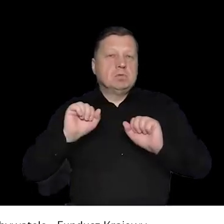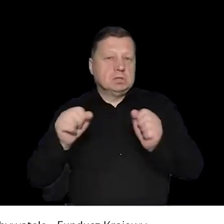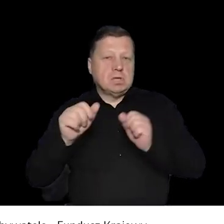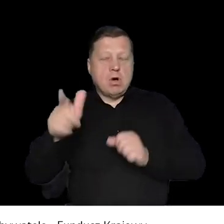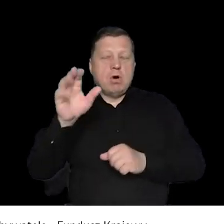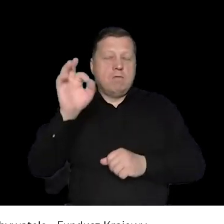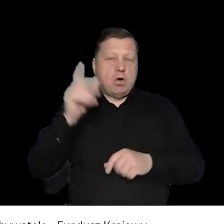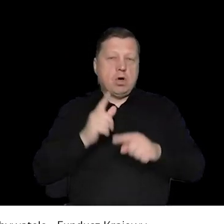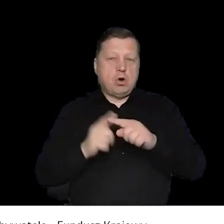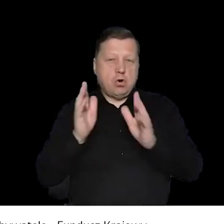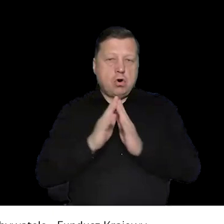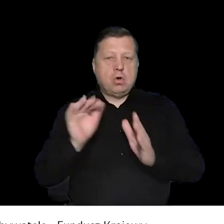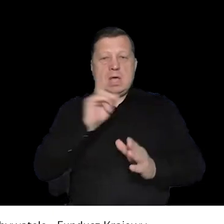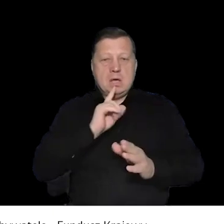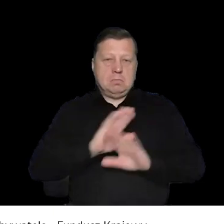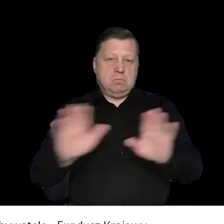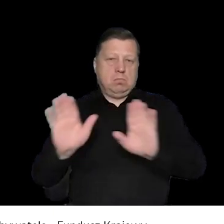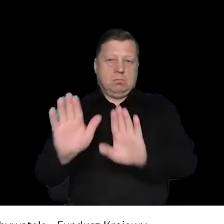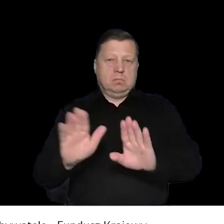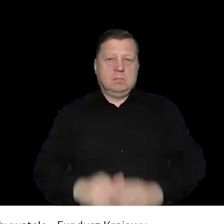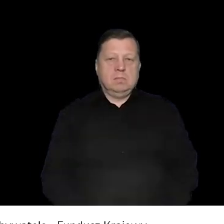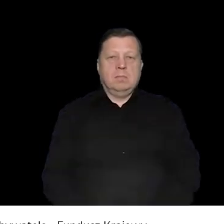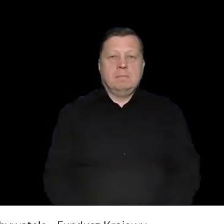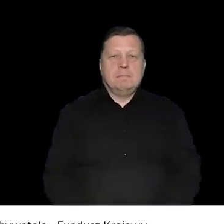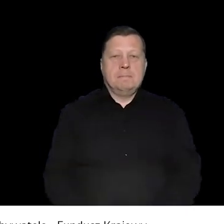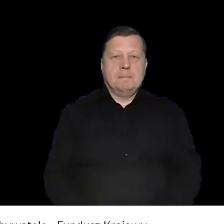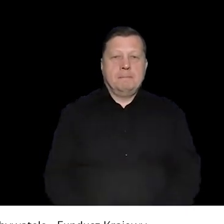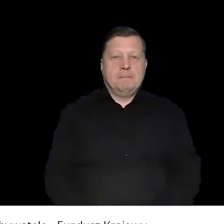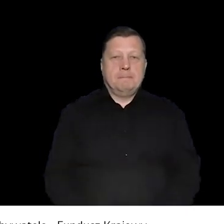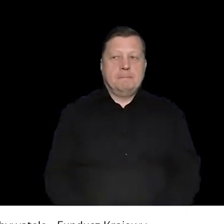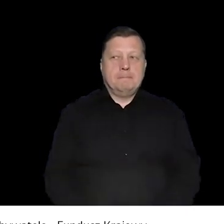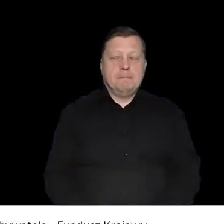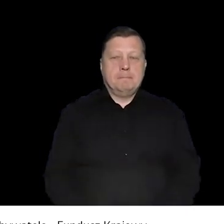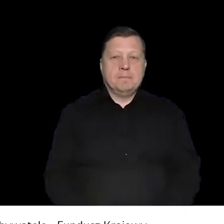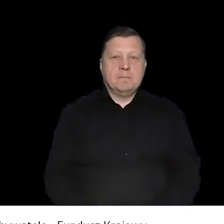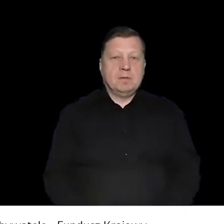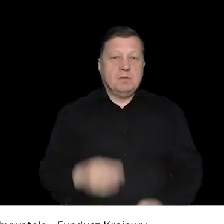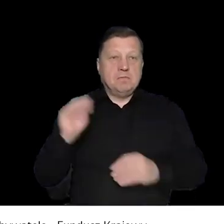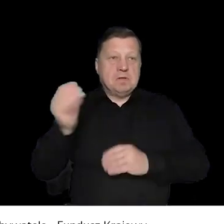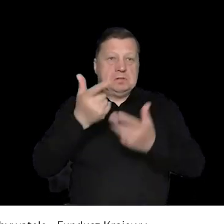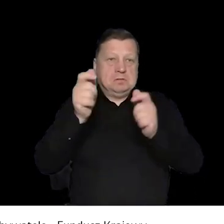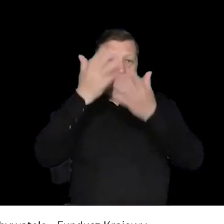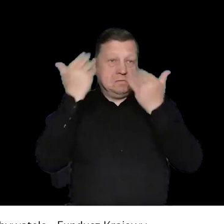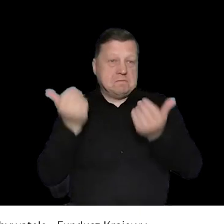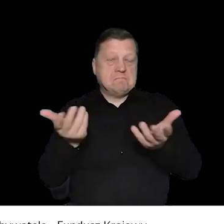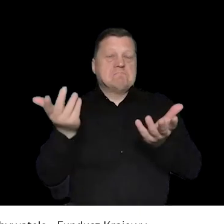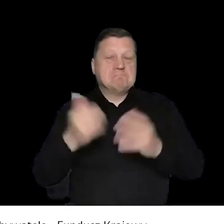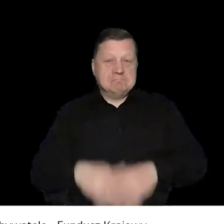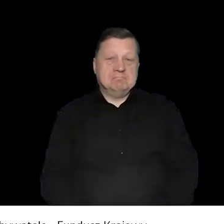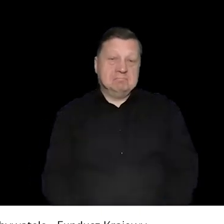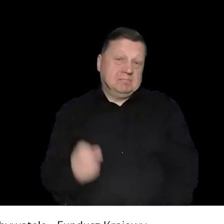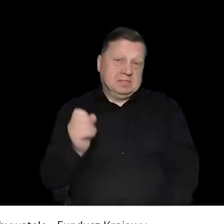organy władzy publicznej i dwa odbywających się w ramach działalności kościołów i innych związków wyznaniowych.